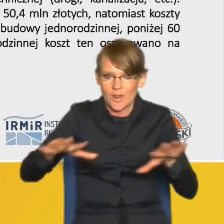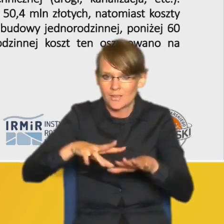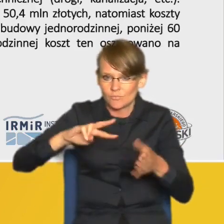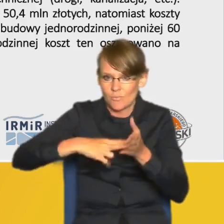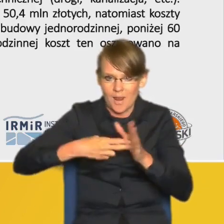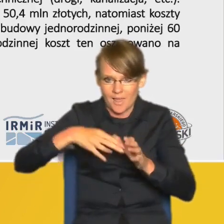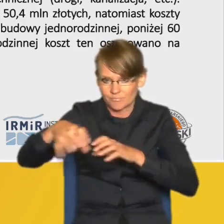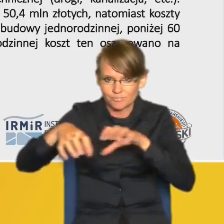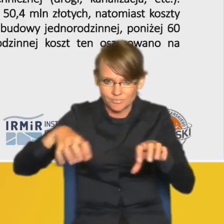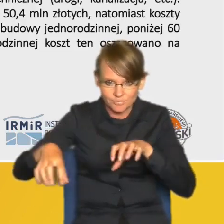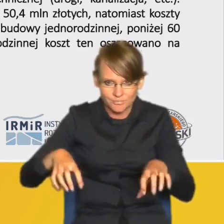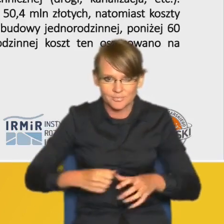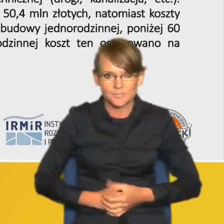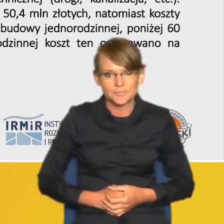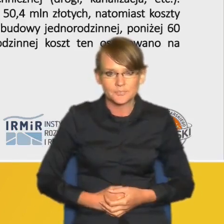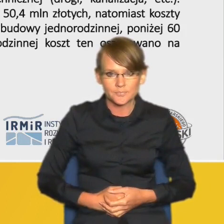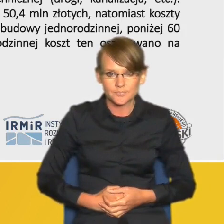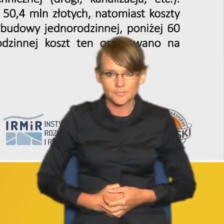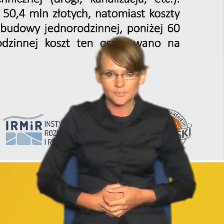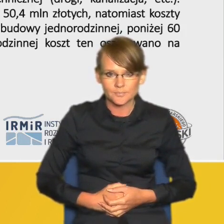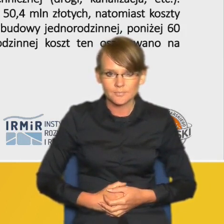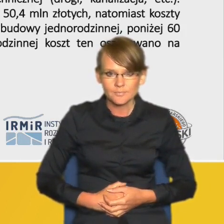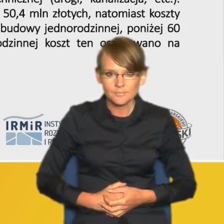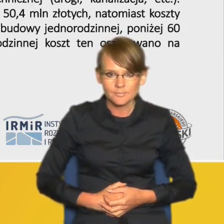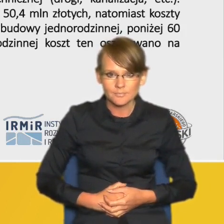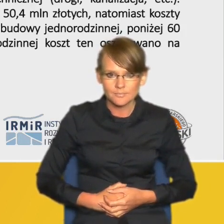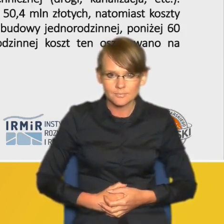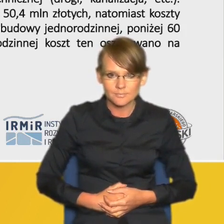w Polsce już nieco w innym